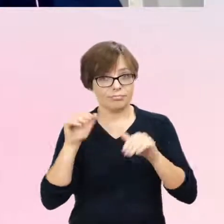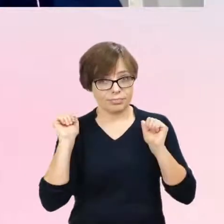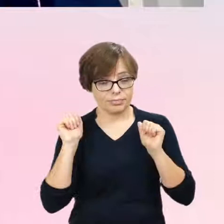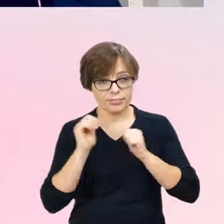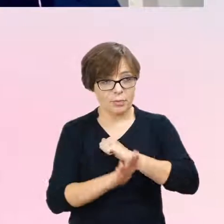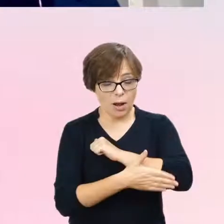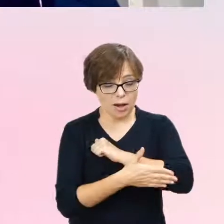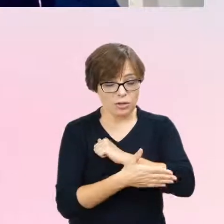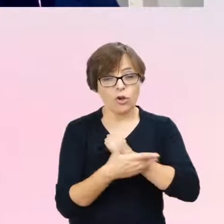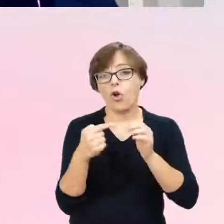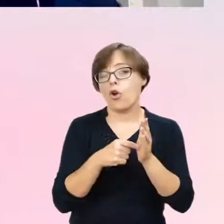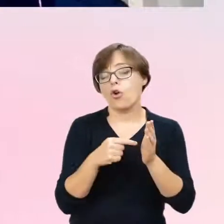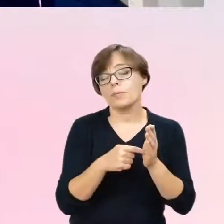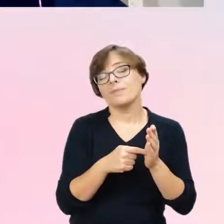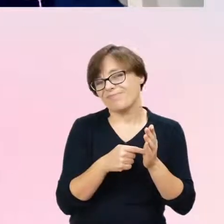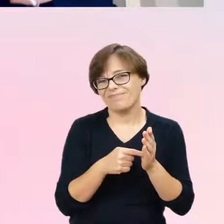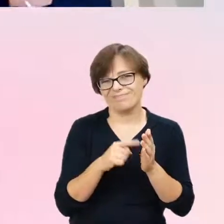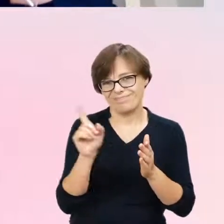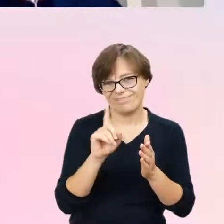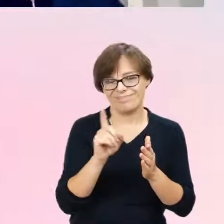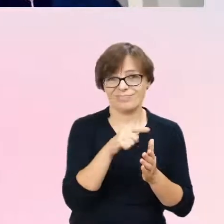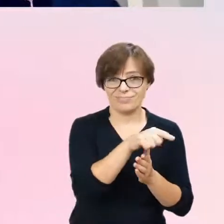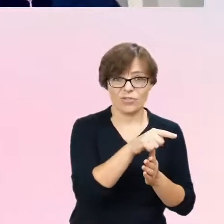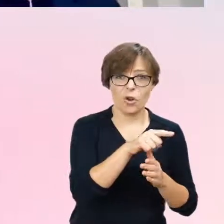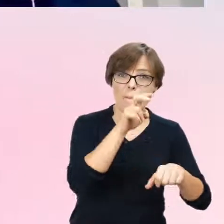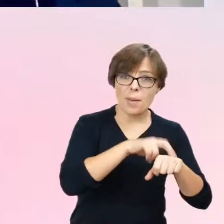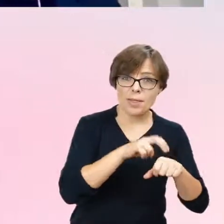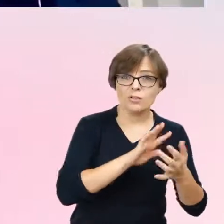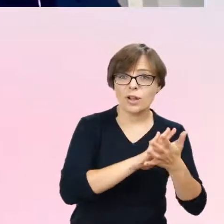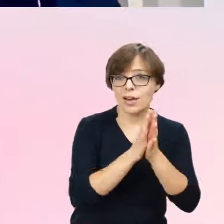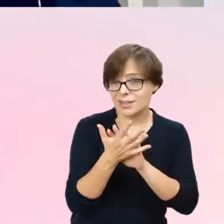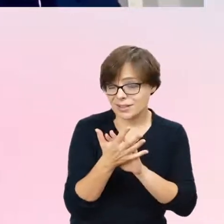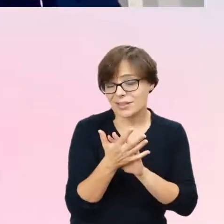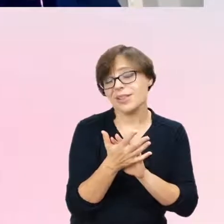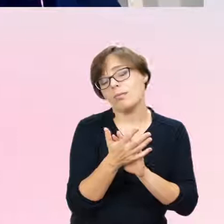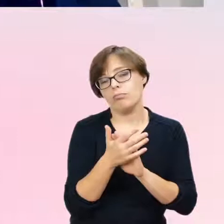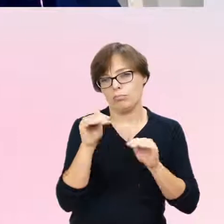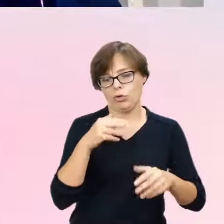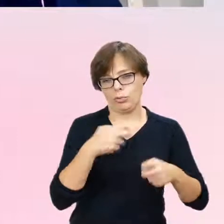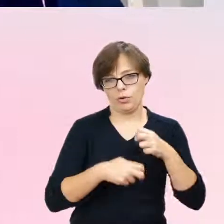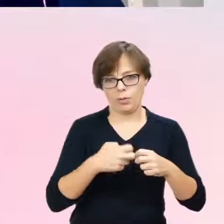rozpoczynanie kwestii związanej z tranzycją medyczną może być bardzo wątpliwe.